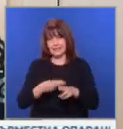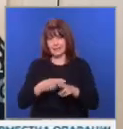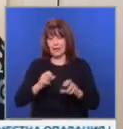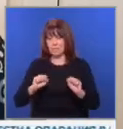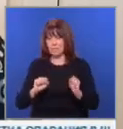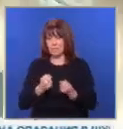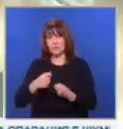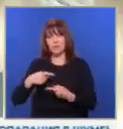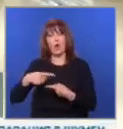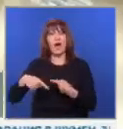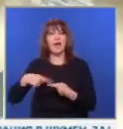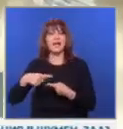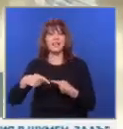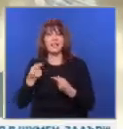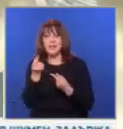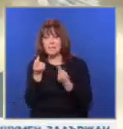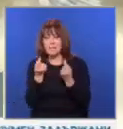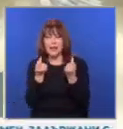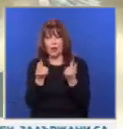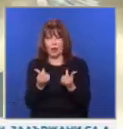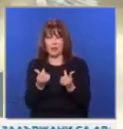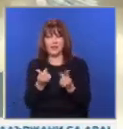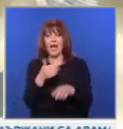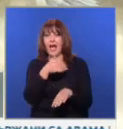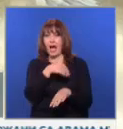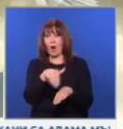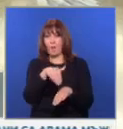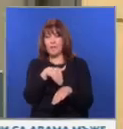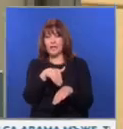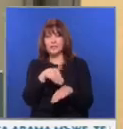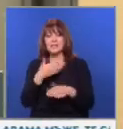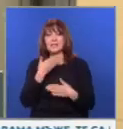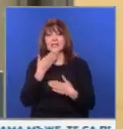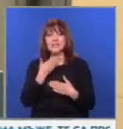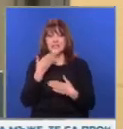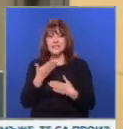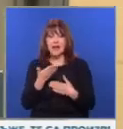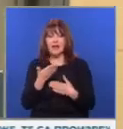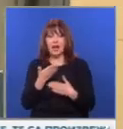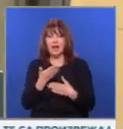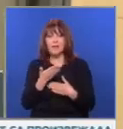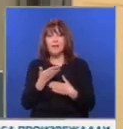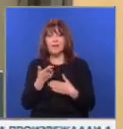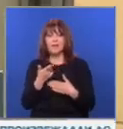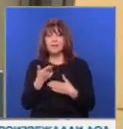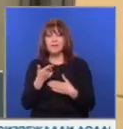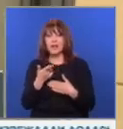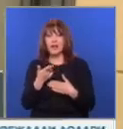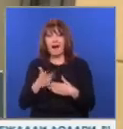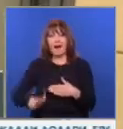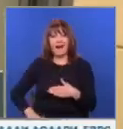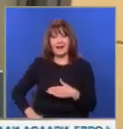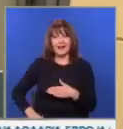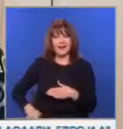-бързото развитие на некуротичния процес. Оперативната интервенция се изразява в това, че цялата подбедрица